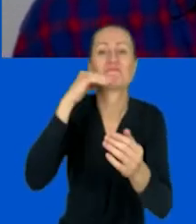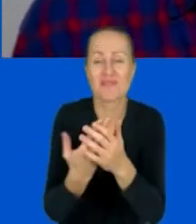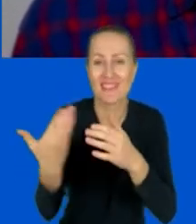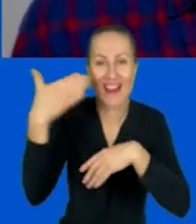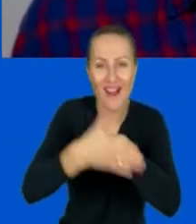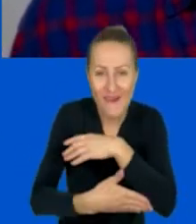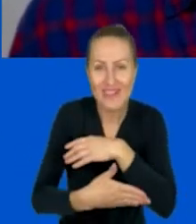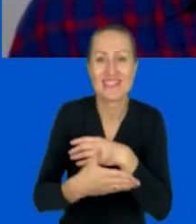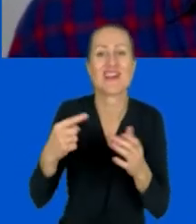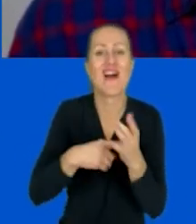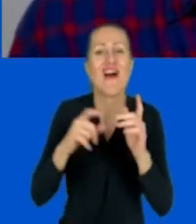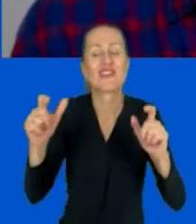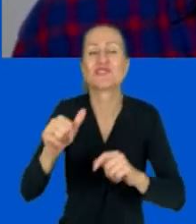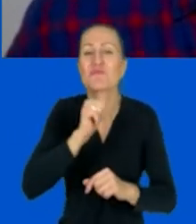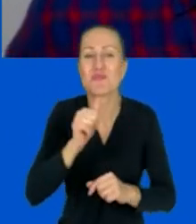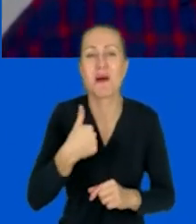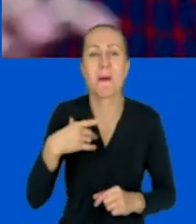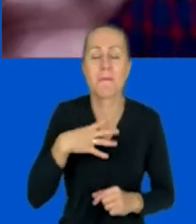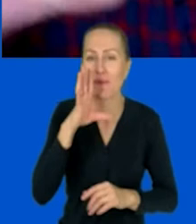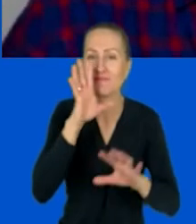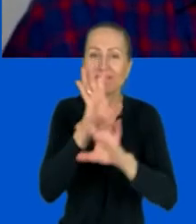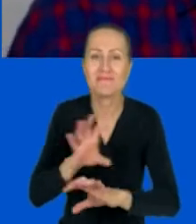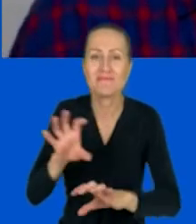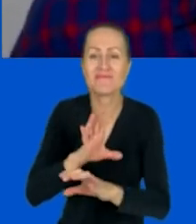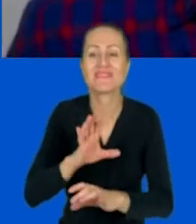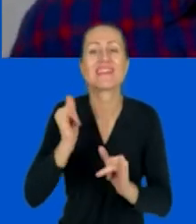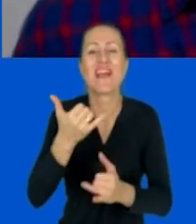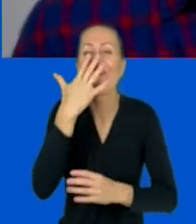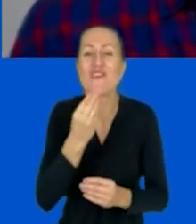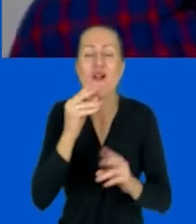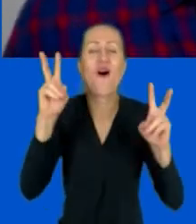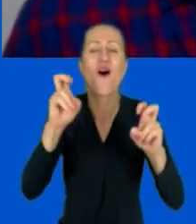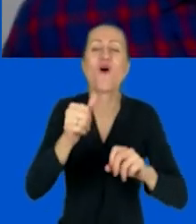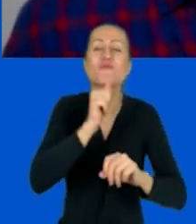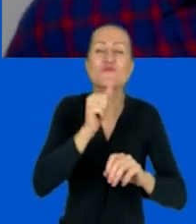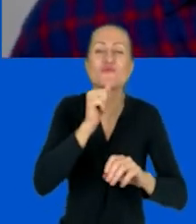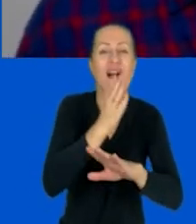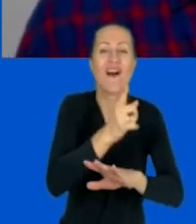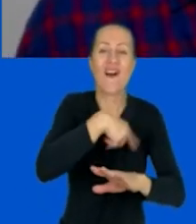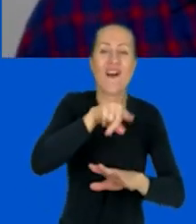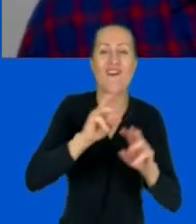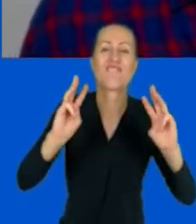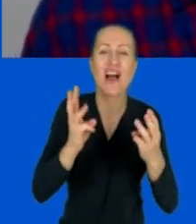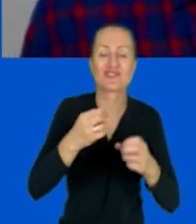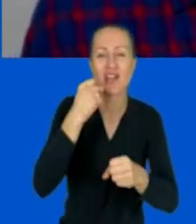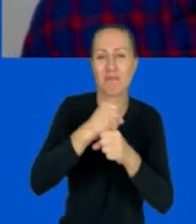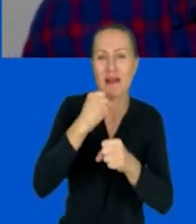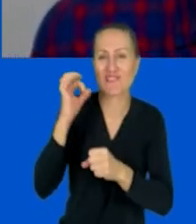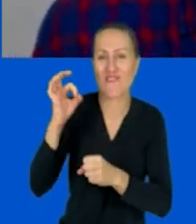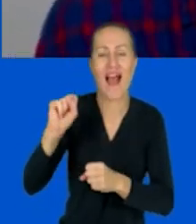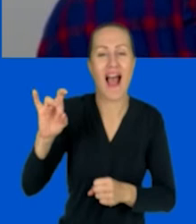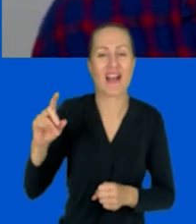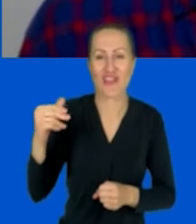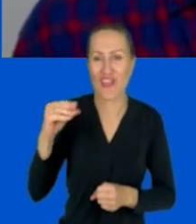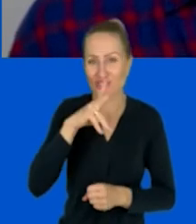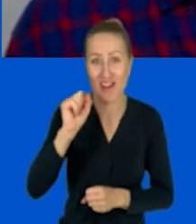podczas próby miałem okazję zobaczyć od zaplecza, jak wygląda warsztat pracy Agnieszki. Wiem, że i wy